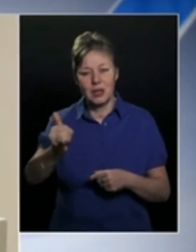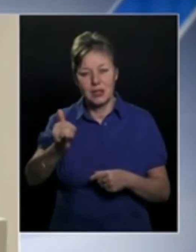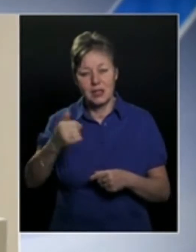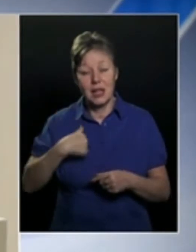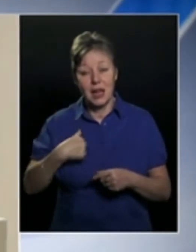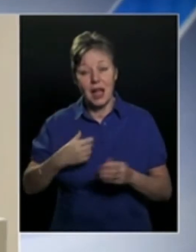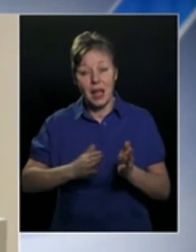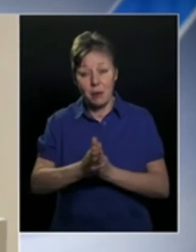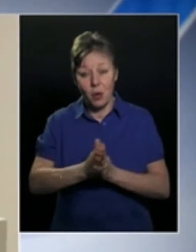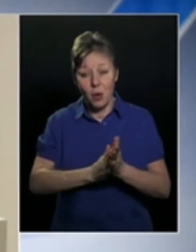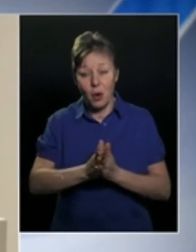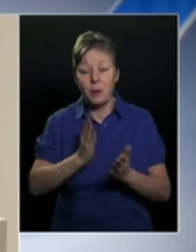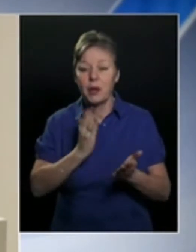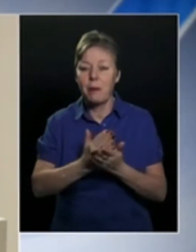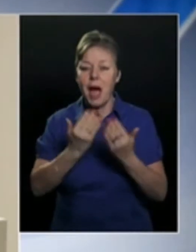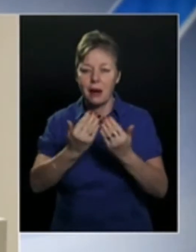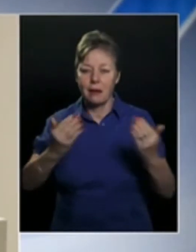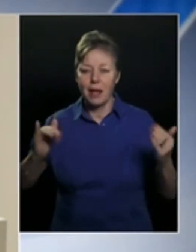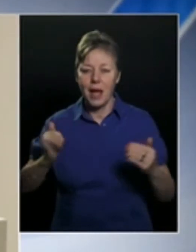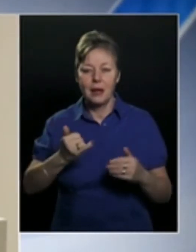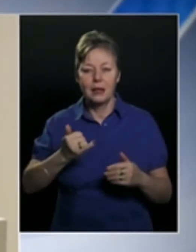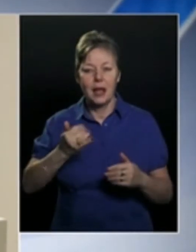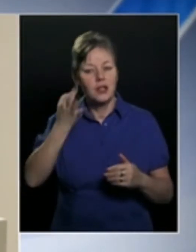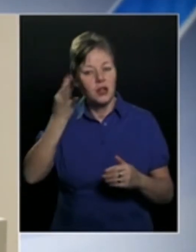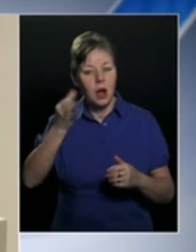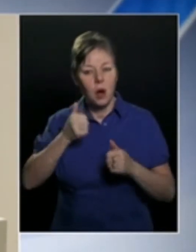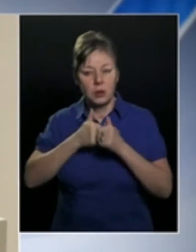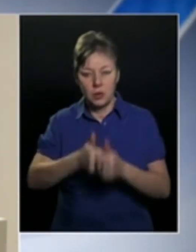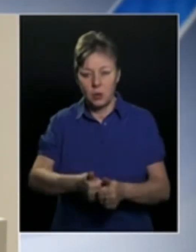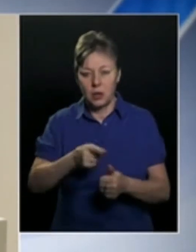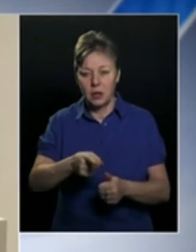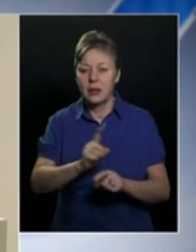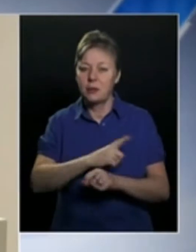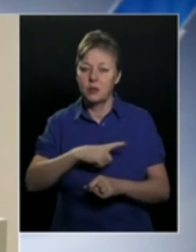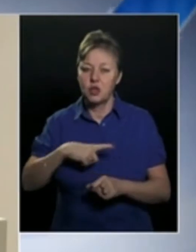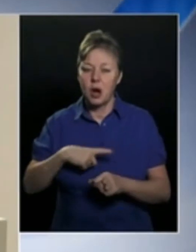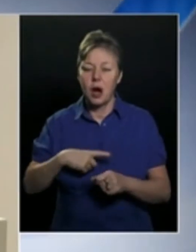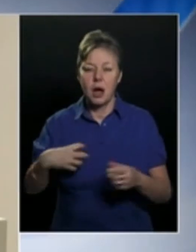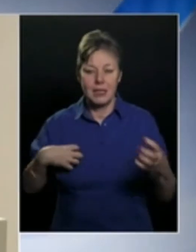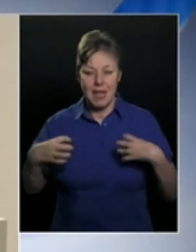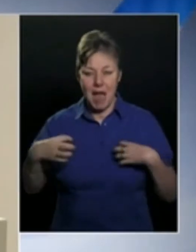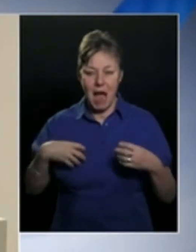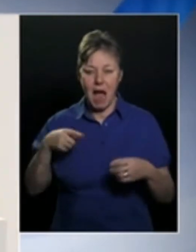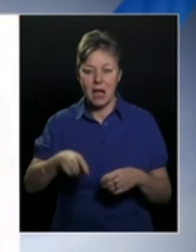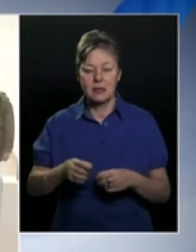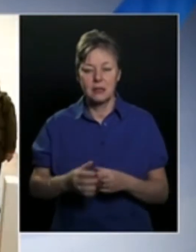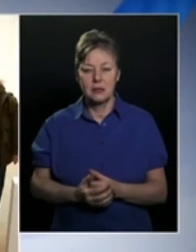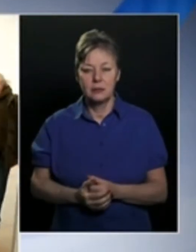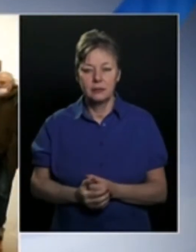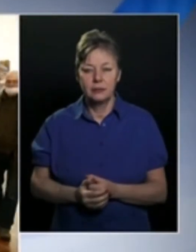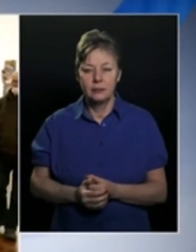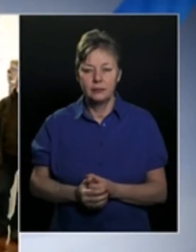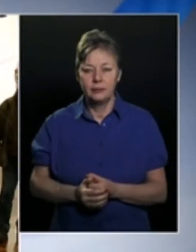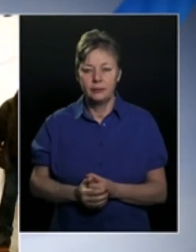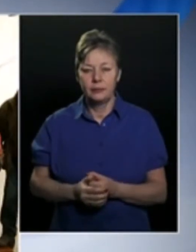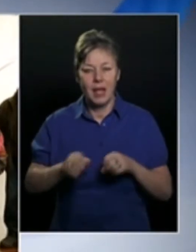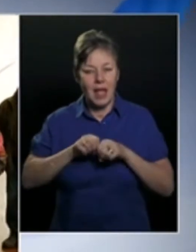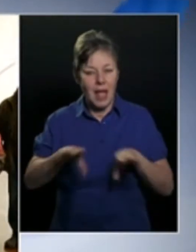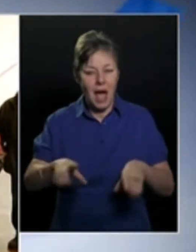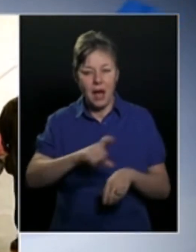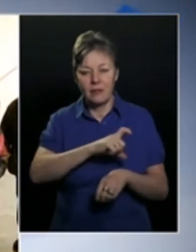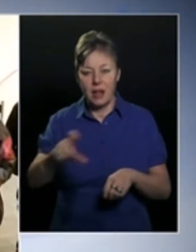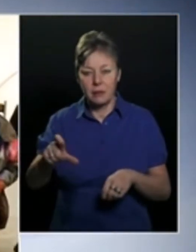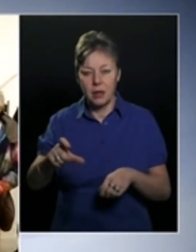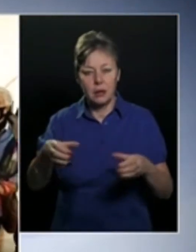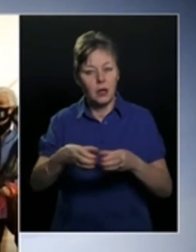Számomra külön öröm, hogy már a képzőművészeti kiállítást is audióon aráják, nem csak a színházi előadásokat. A